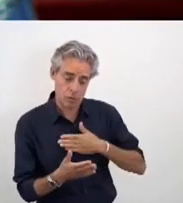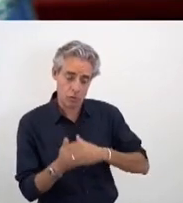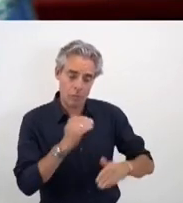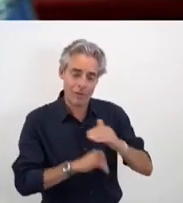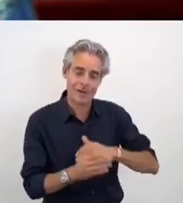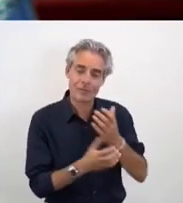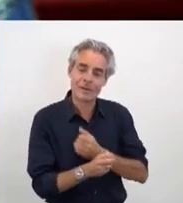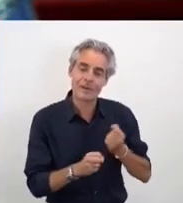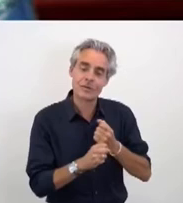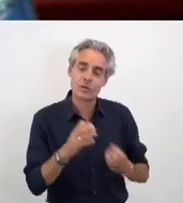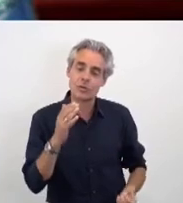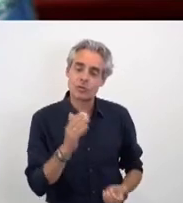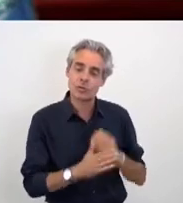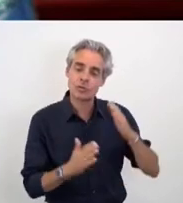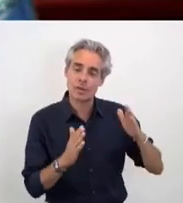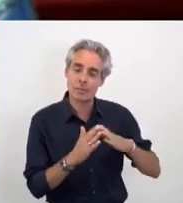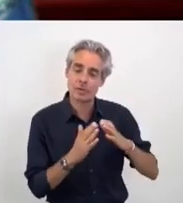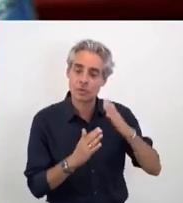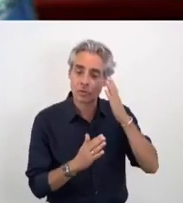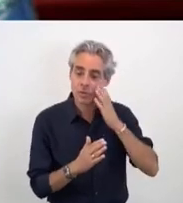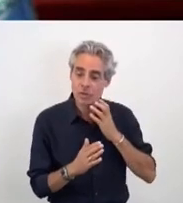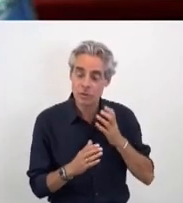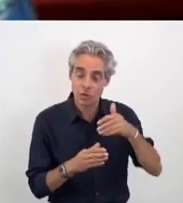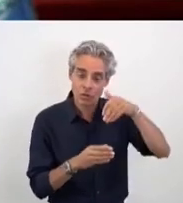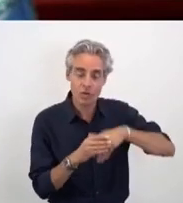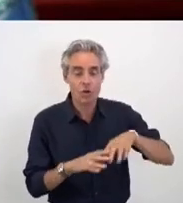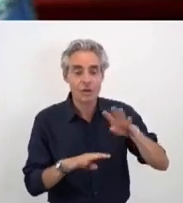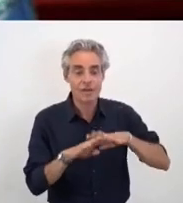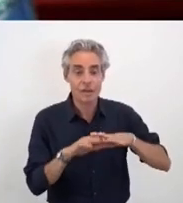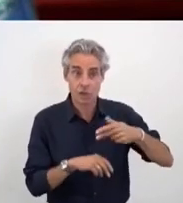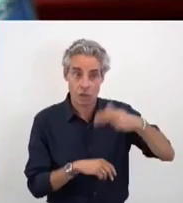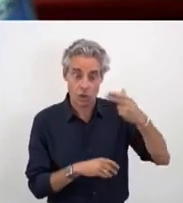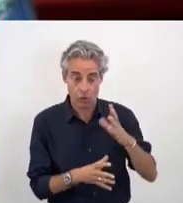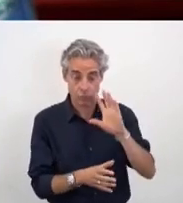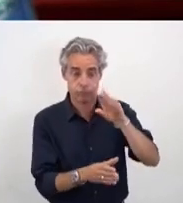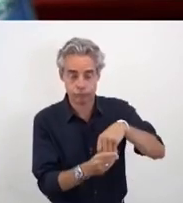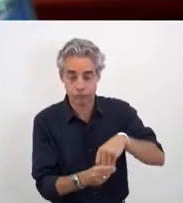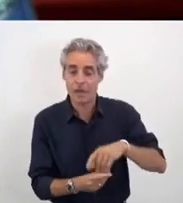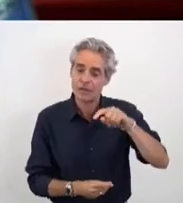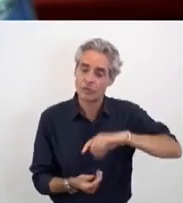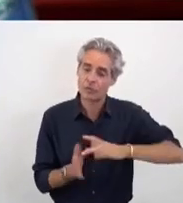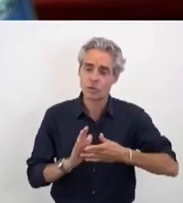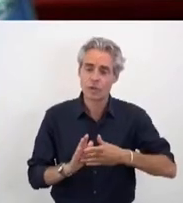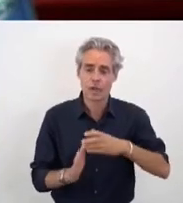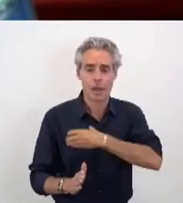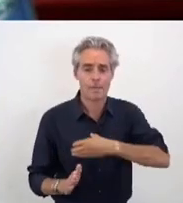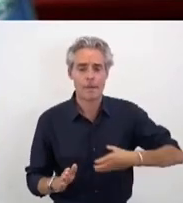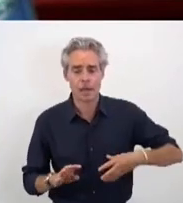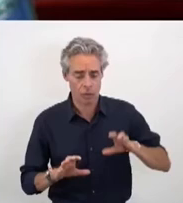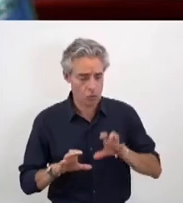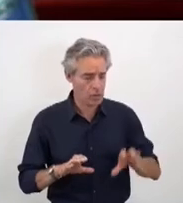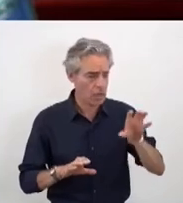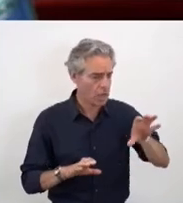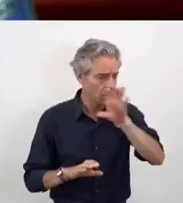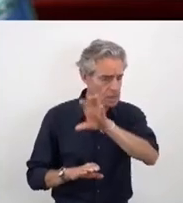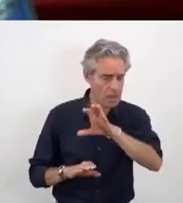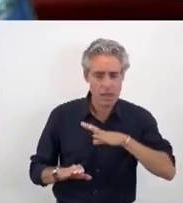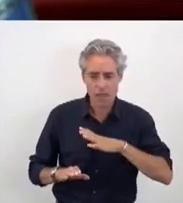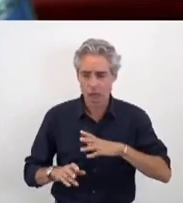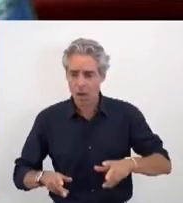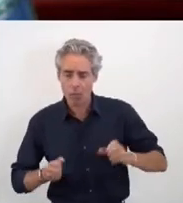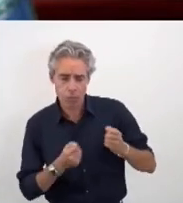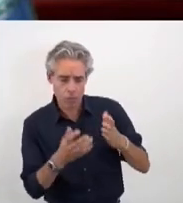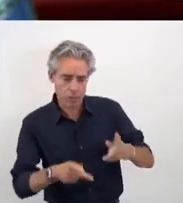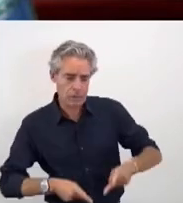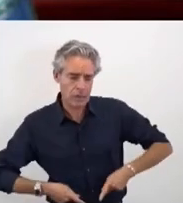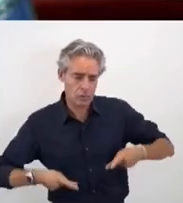les quartiers Nord. Je crois que c'est important d'y travailler. Je crois qu'il faudrait que dans chaque mairie de quartier, il y ait des ateliers avec les